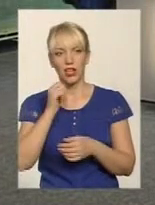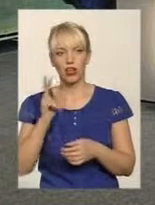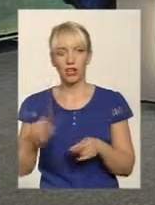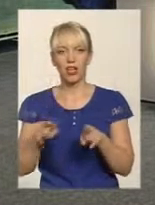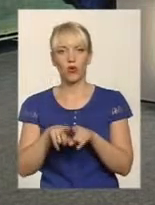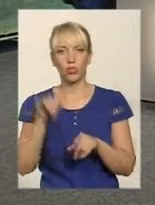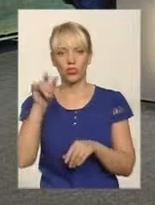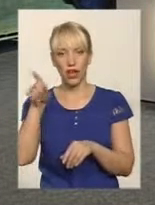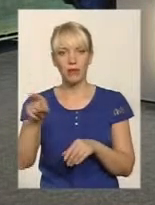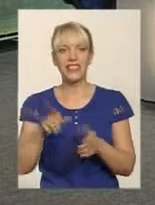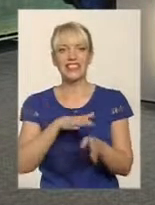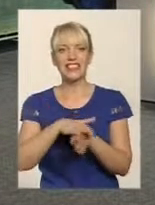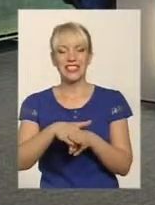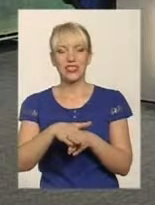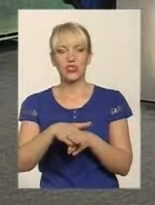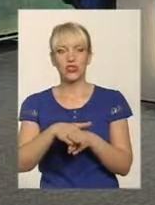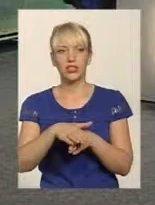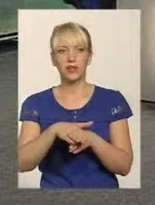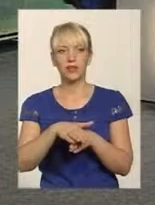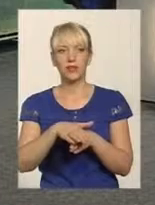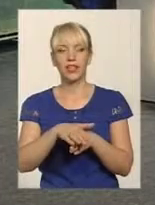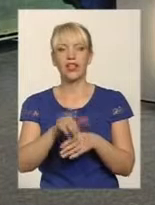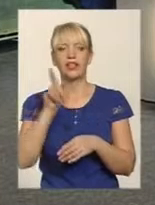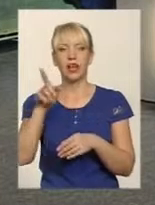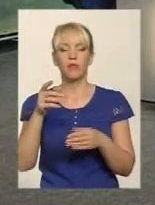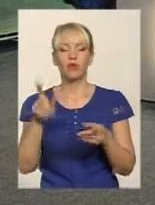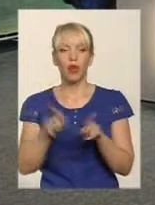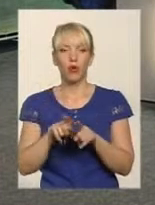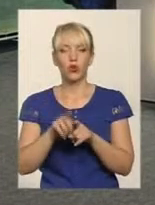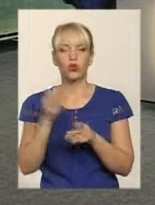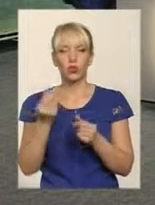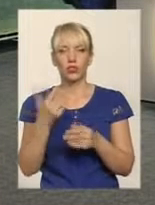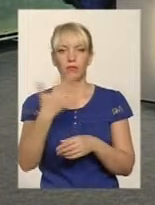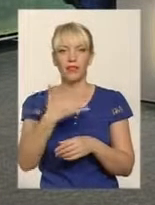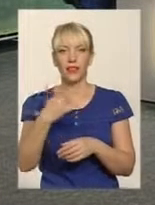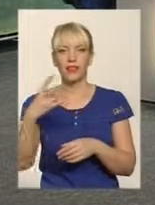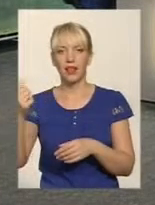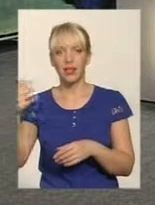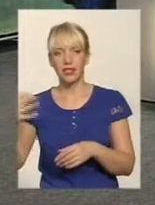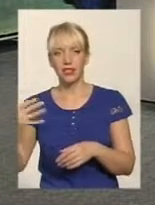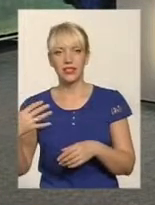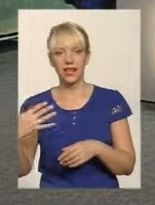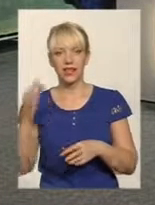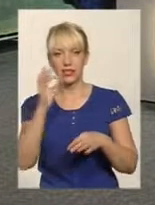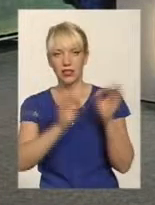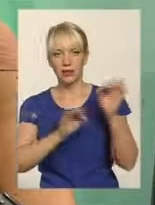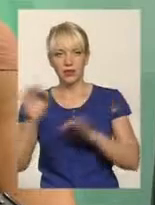здійснюється. Але там кошти 50 на 50 виділяються на встановлення вікон